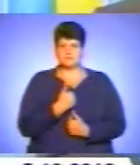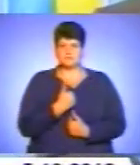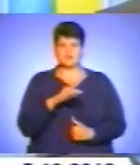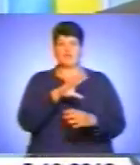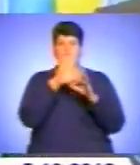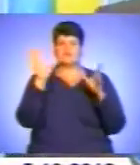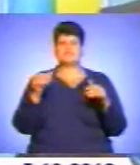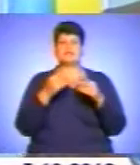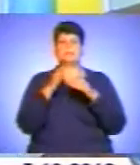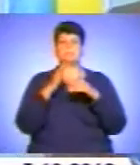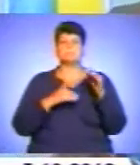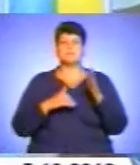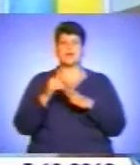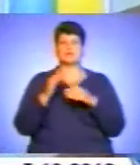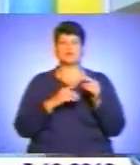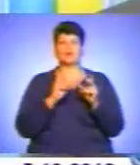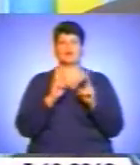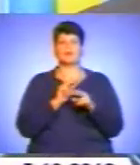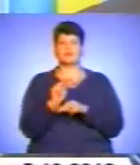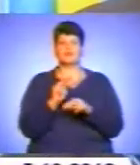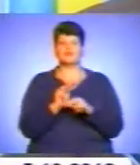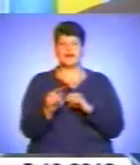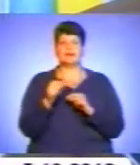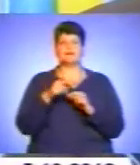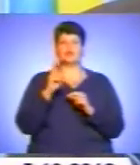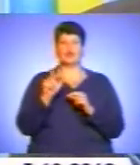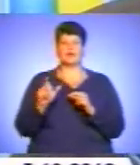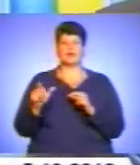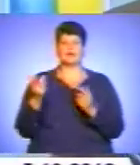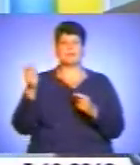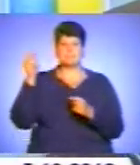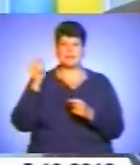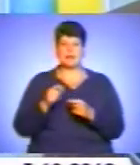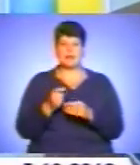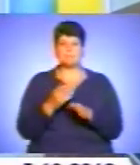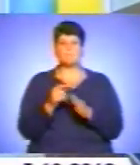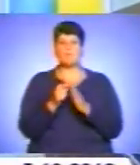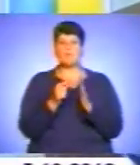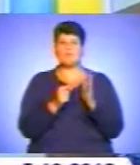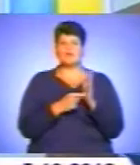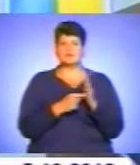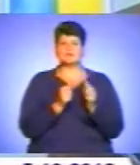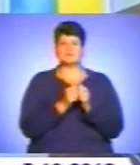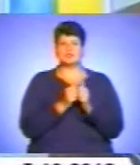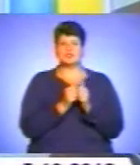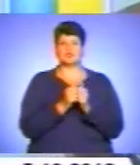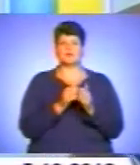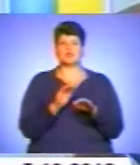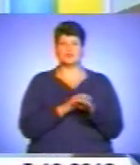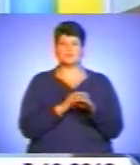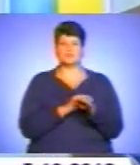практикуючих і тих, що навчає, і тих людей, які приїхали. Бо поділитися з ближнім добром, навіть пісня така є,